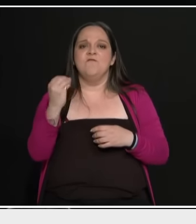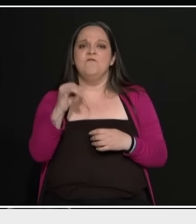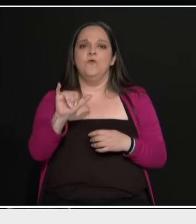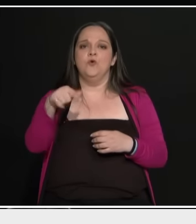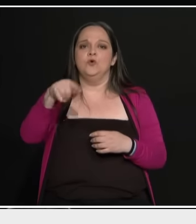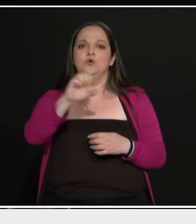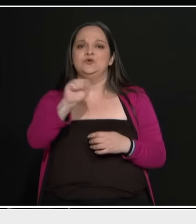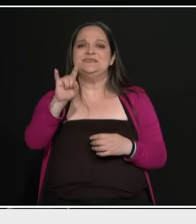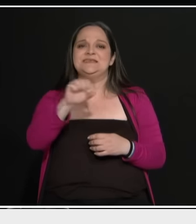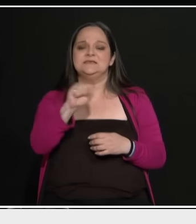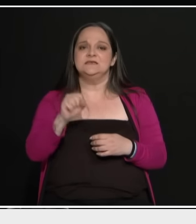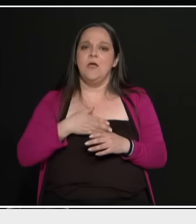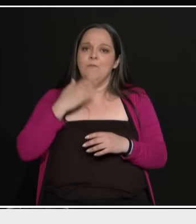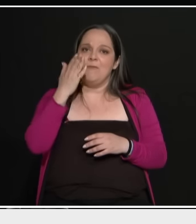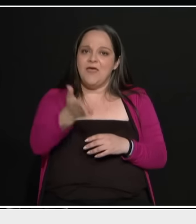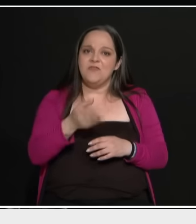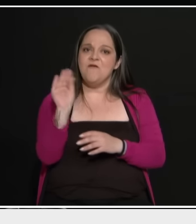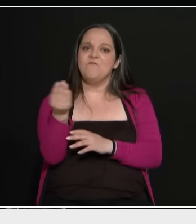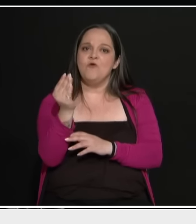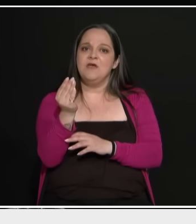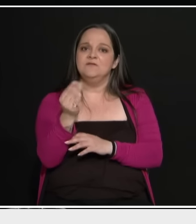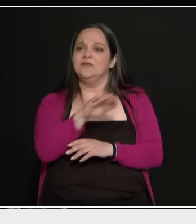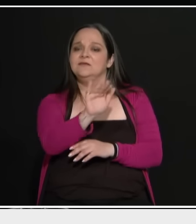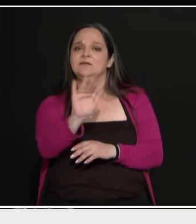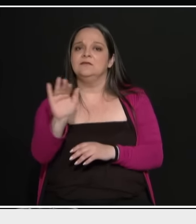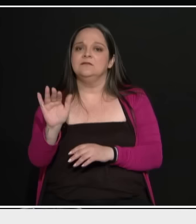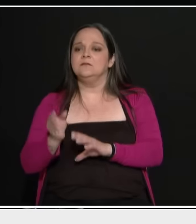και πηγαίνανε στους βουλευτές του ΣΥΡΙΖΑ για διορισμό.